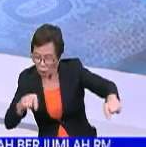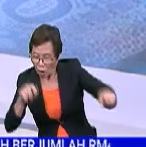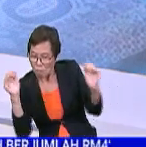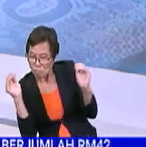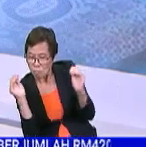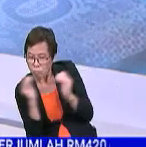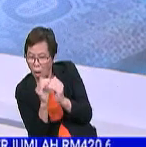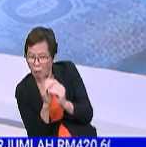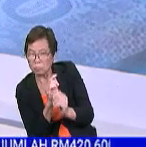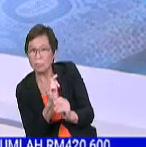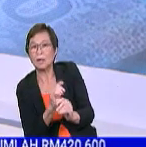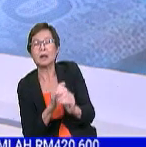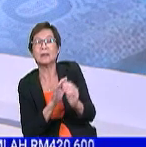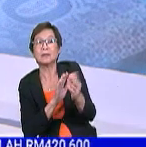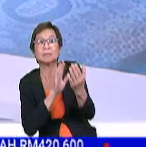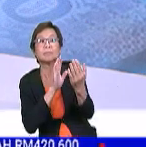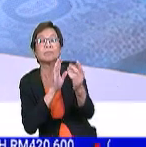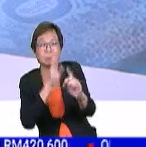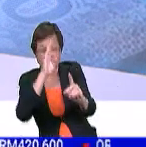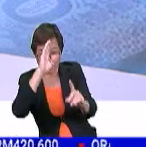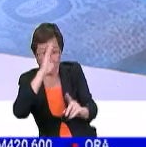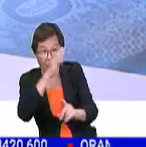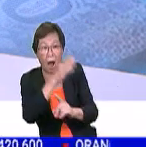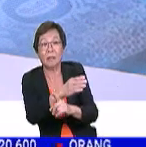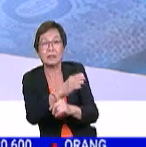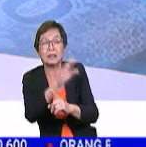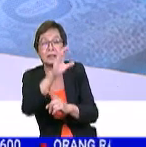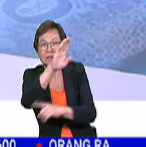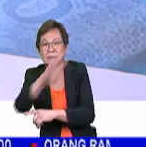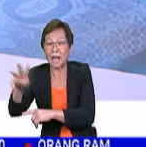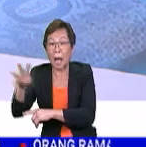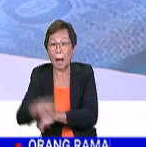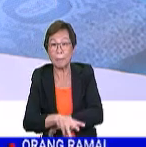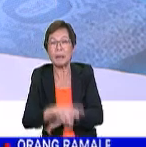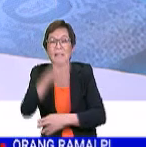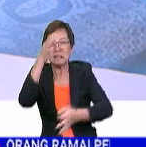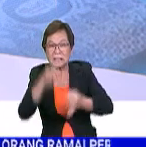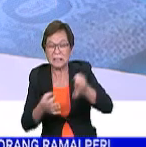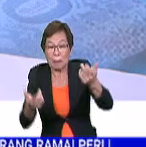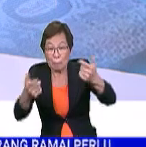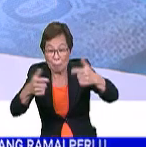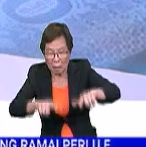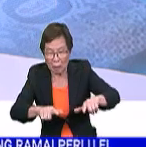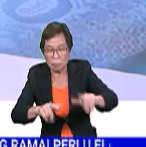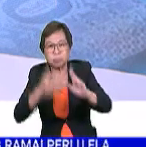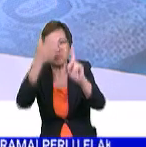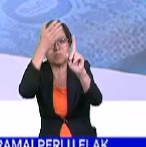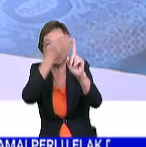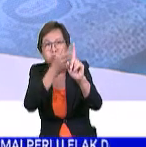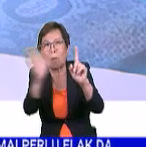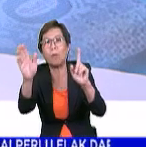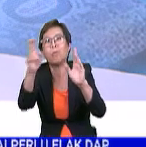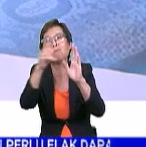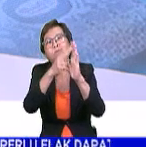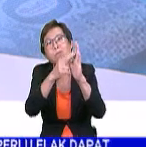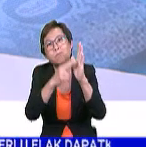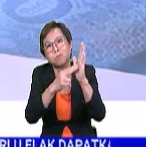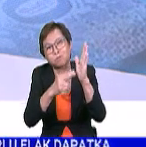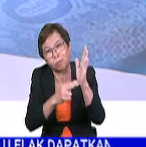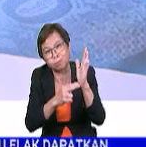sewajarnya ke atas CIMB Group Holdings Berhad sekiranya terbukti berlaku sebarang pelanggaran undang-undang.